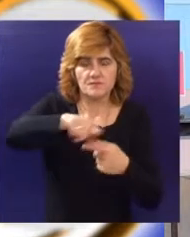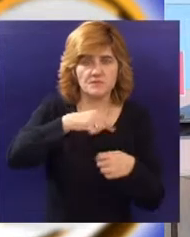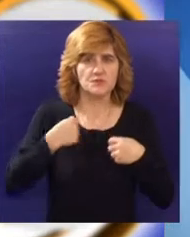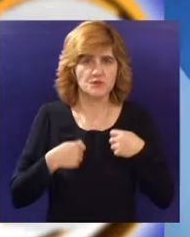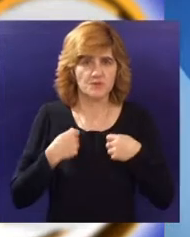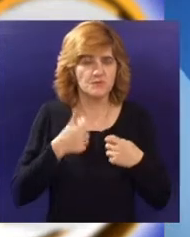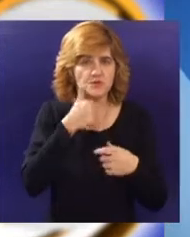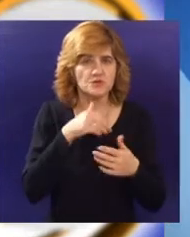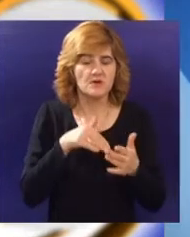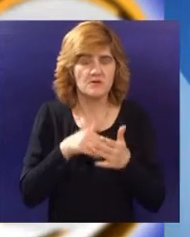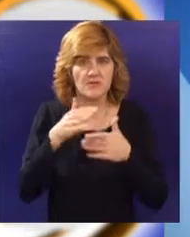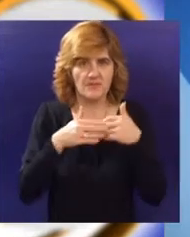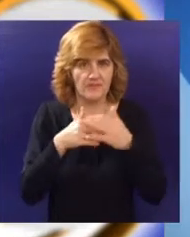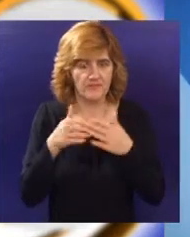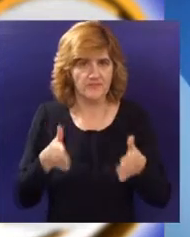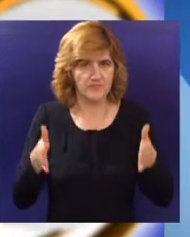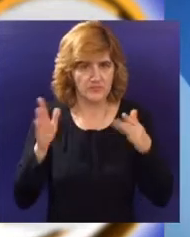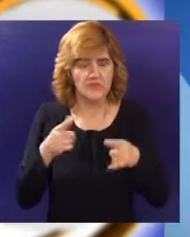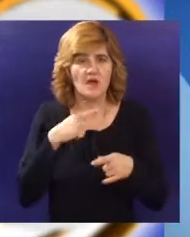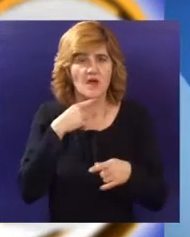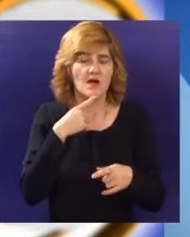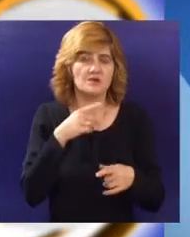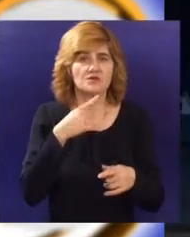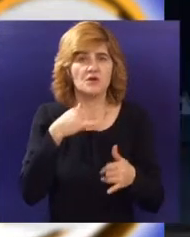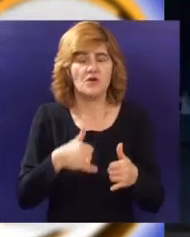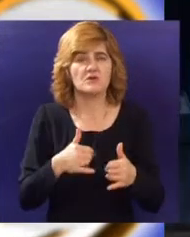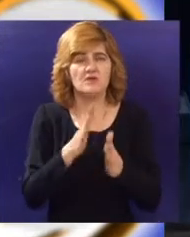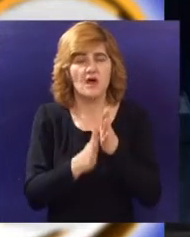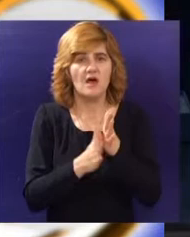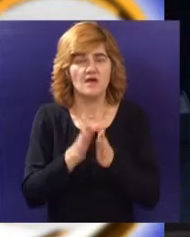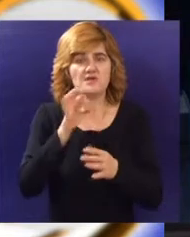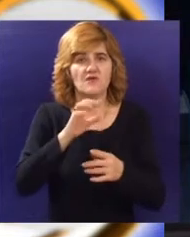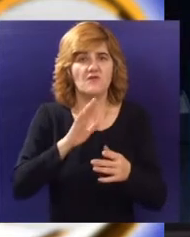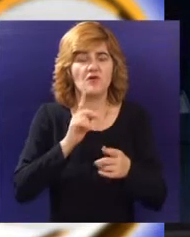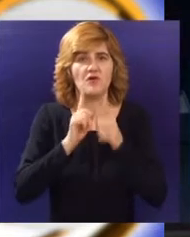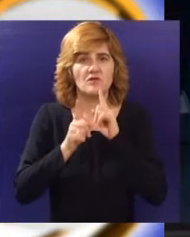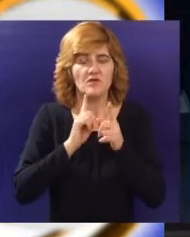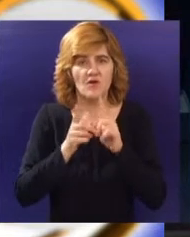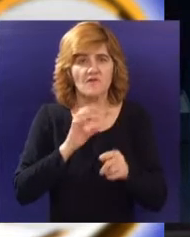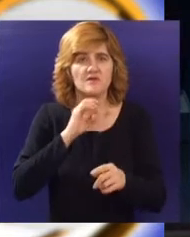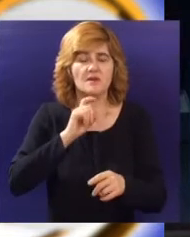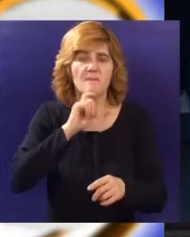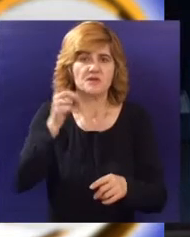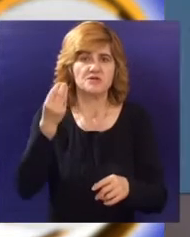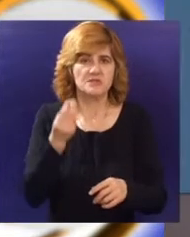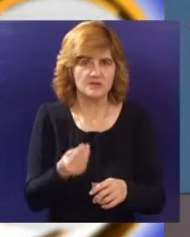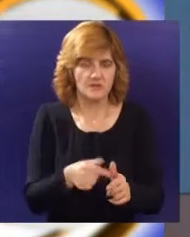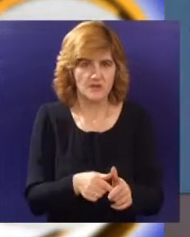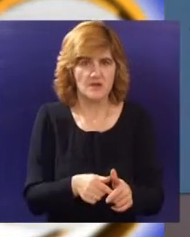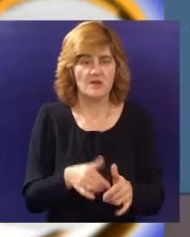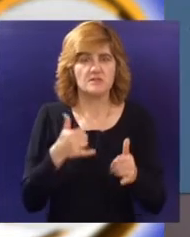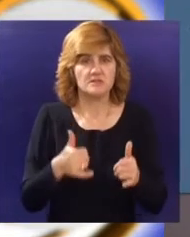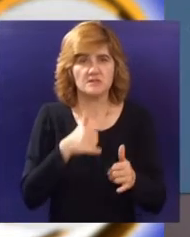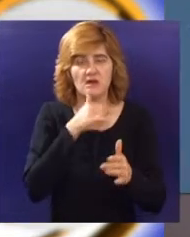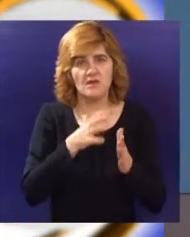Logic je nastavak završenog projekta Reload, koji se bavio strategijom logistike Bojvodine i Južne Mađarske. Sprovođenje Logika